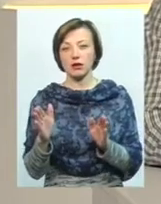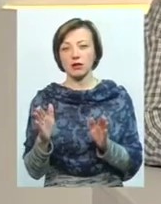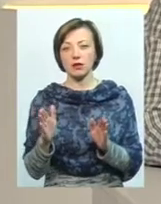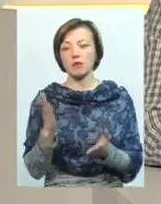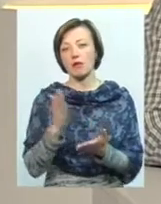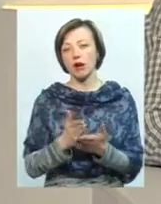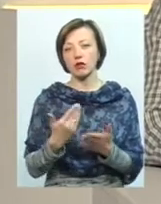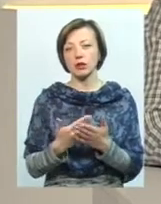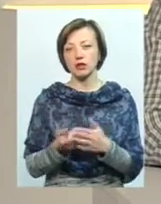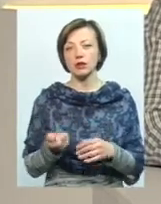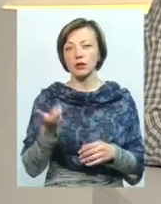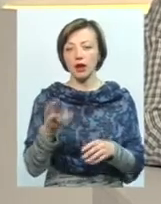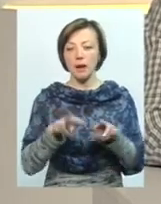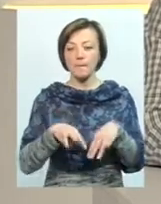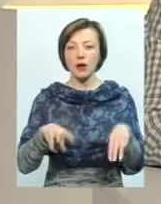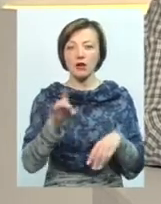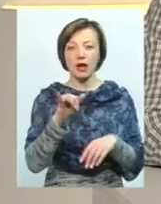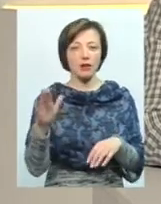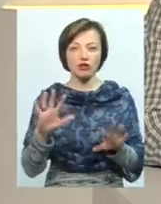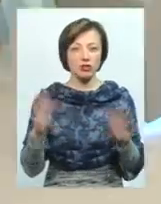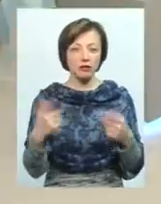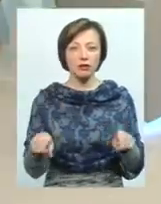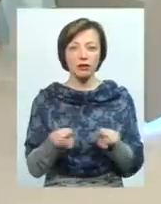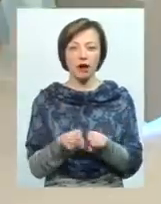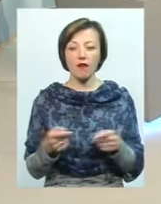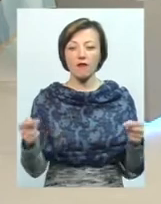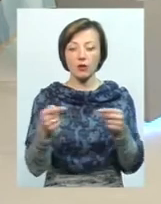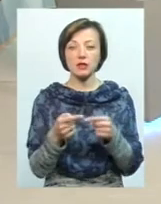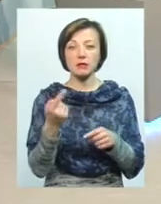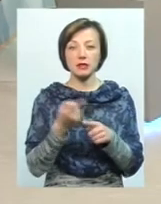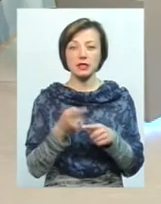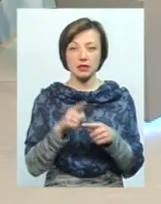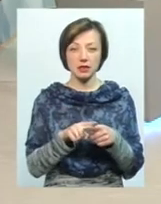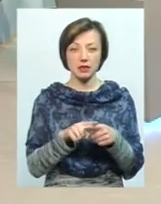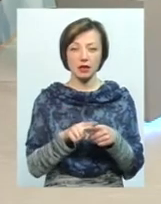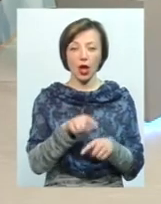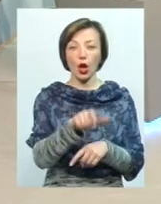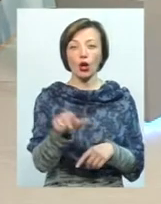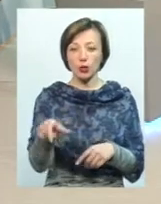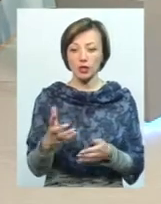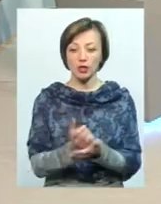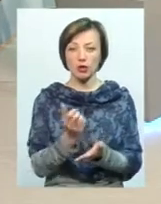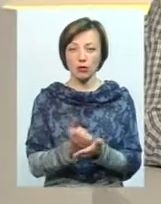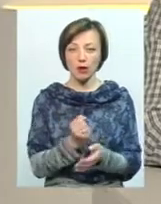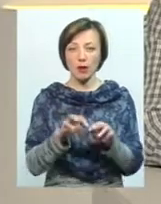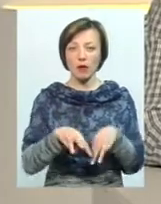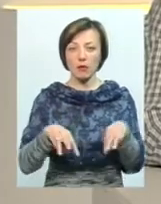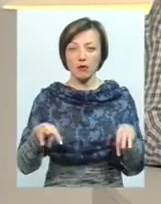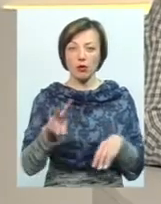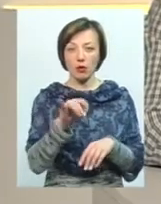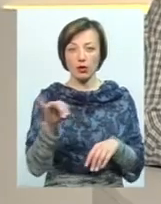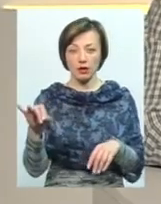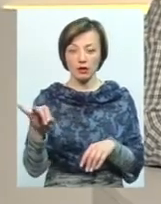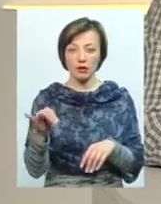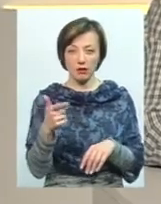маючи там декілька мільйонерів, чи не станеться так, що от саме оці люди, які заробили більше